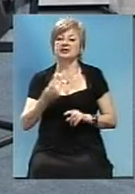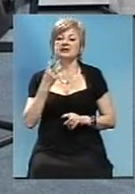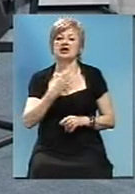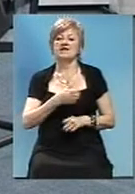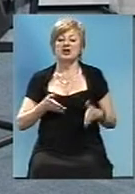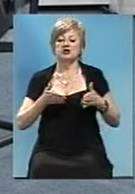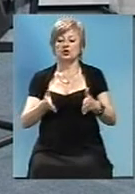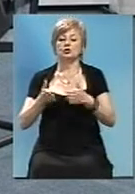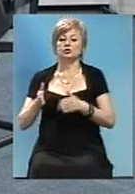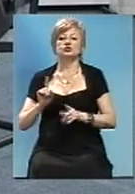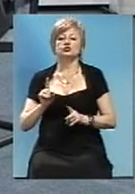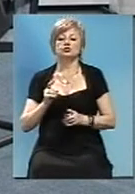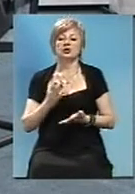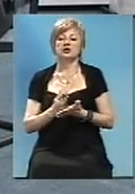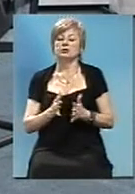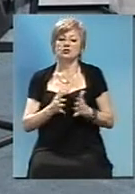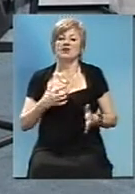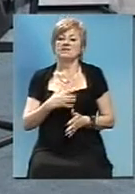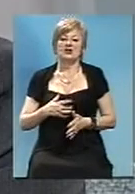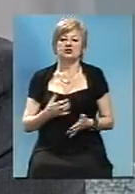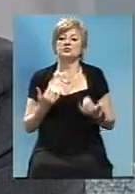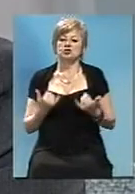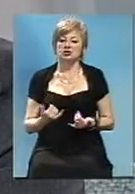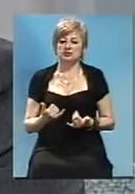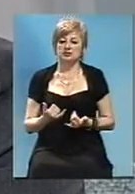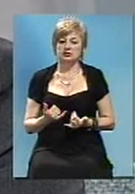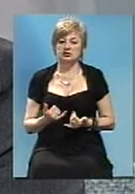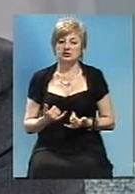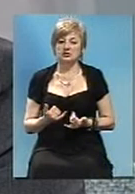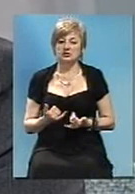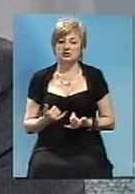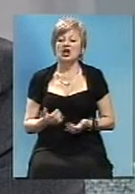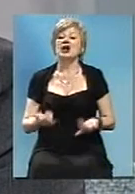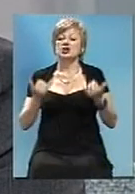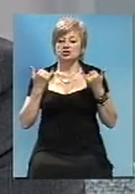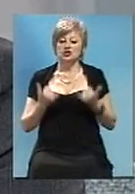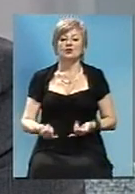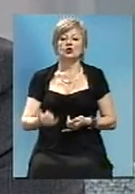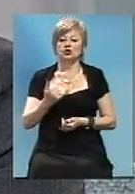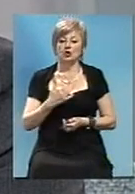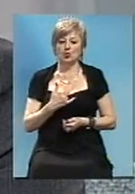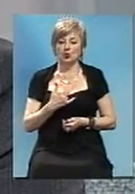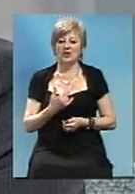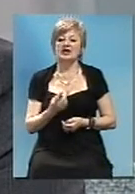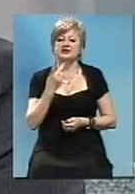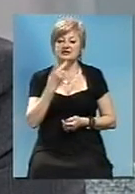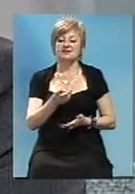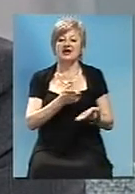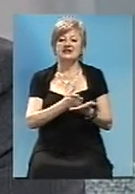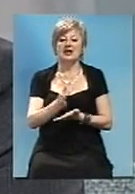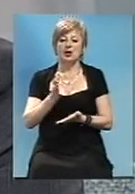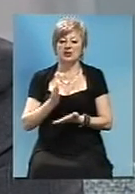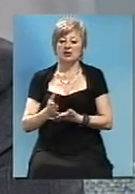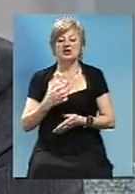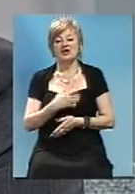які з них є пріоритетними для вас зараз? Ще раз. Сьогодні у нас, скажімо так, два направлення в